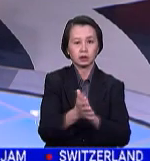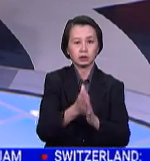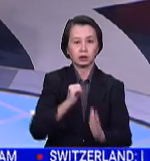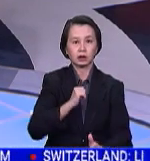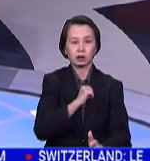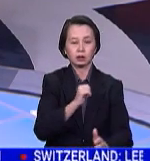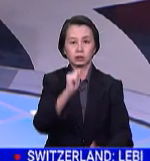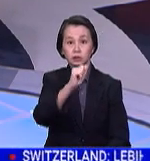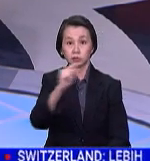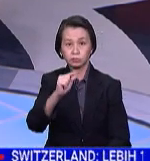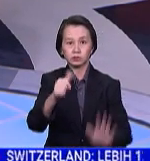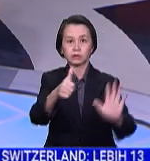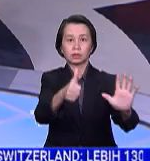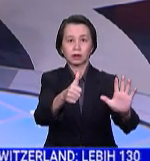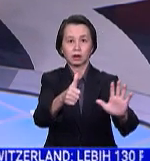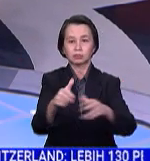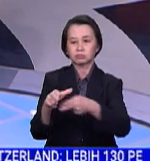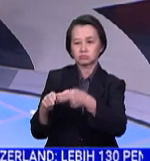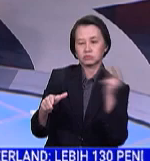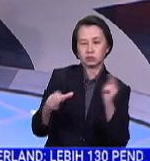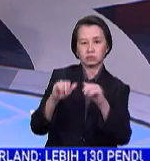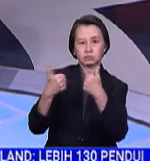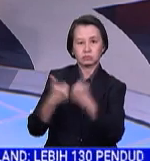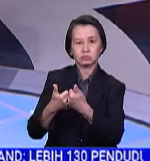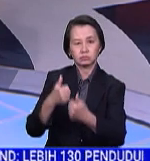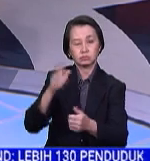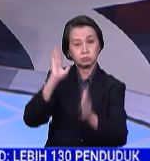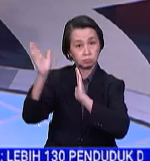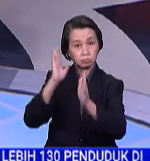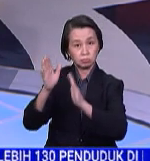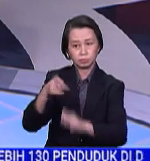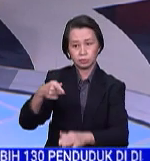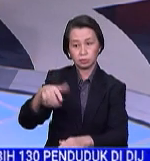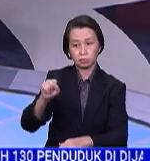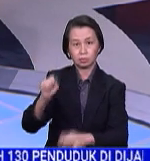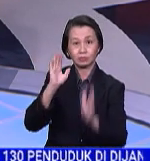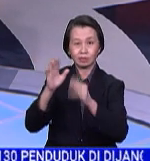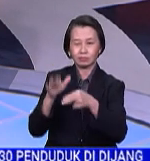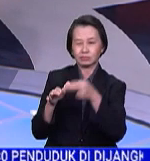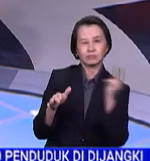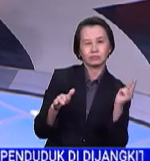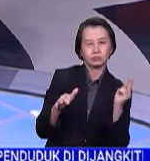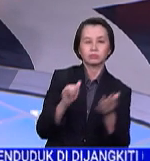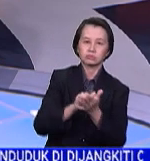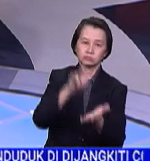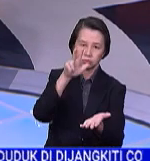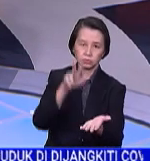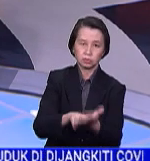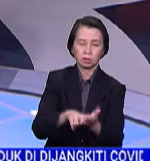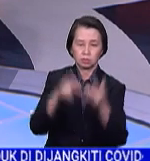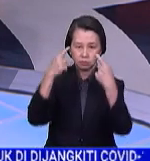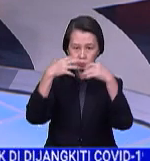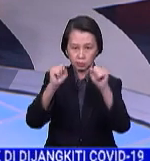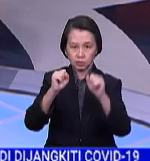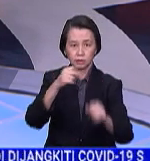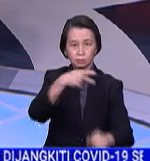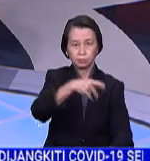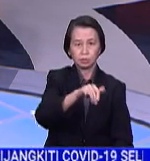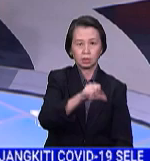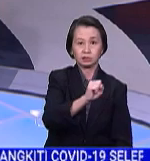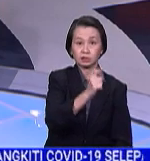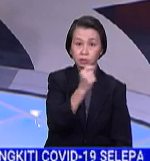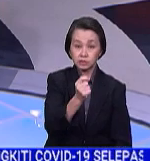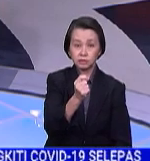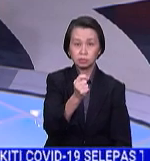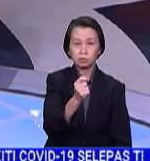ahli gabungan ke-6 meninggalkan Persatuan Sepak Takro Malaysia, PSM. Perkara itu disahkan Presiden PSNT, Tengku